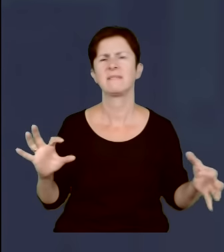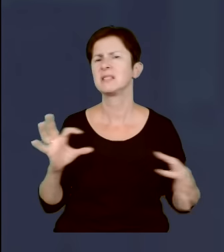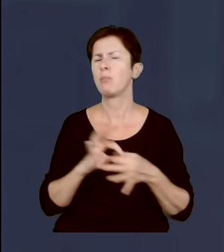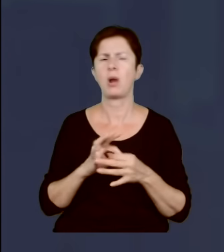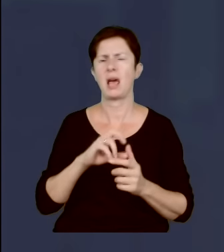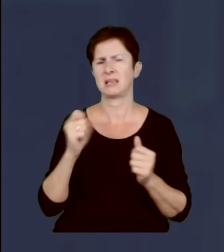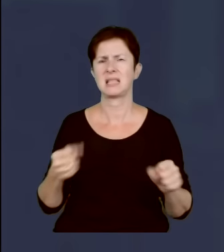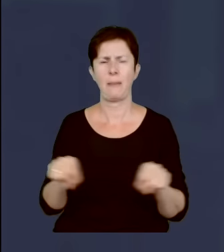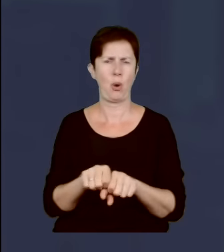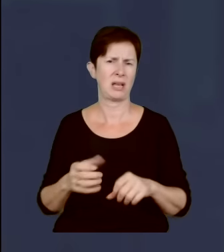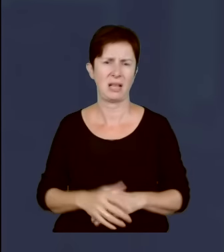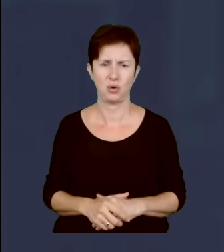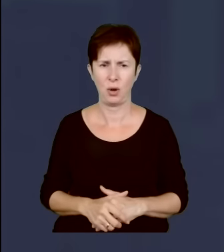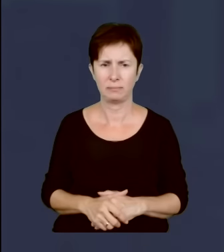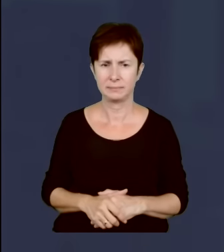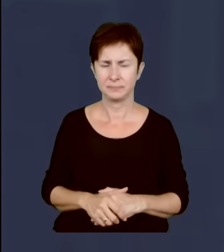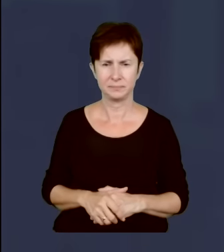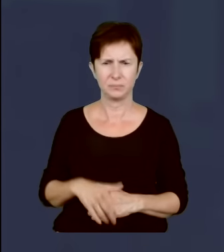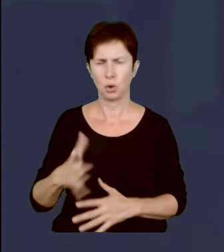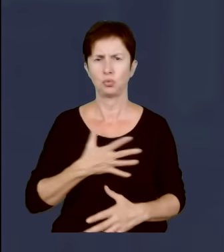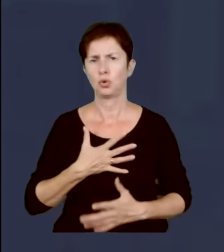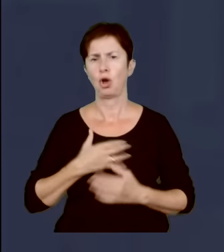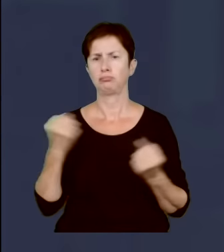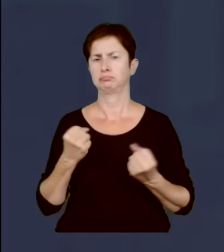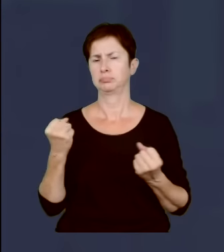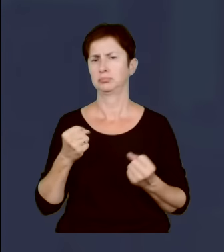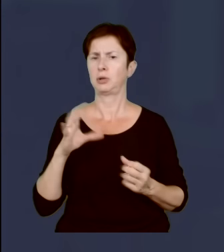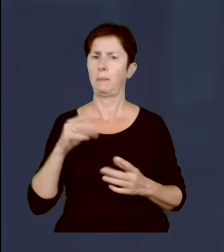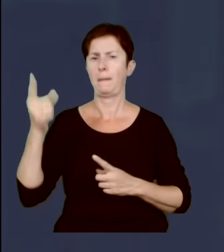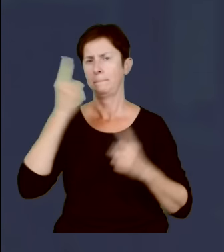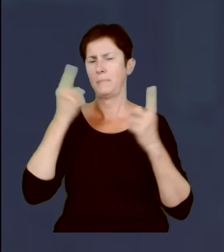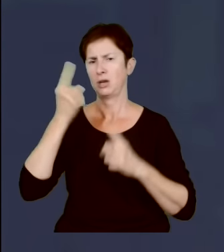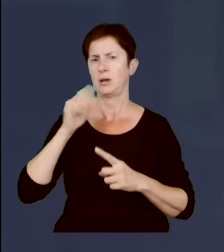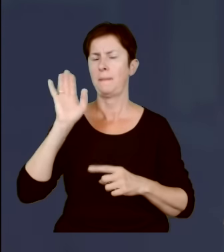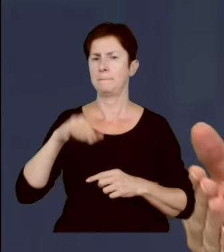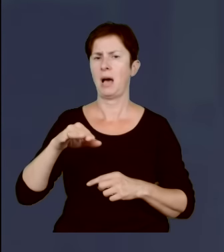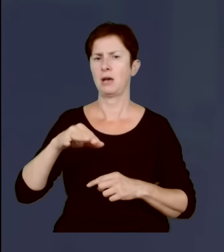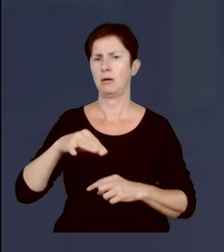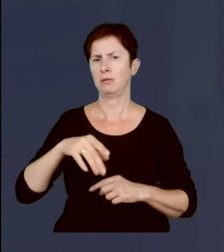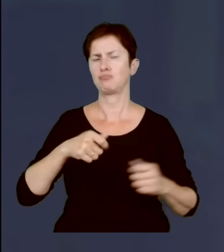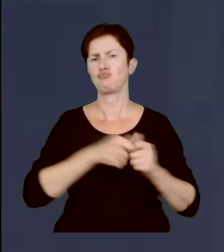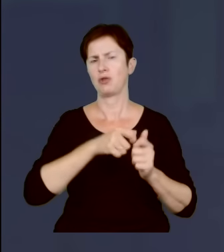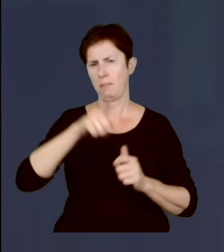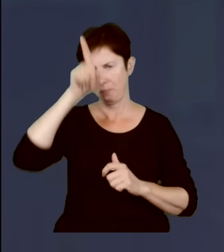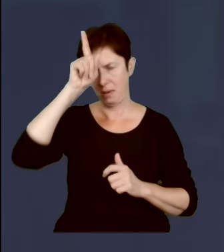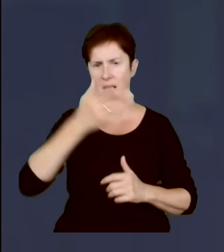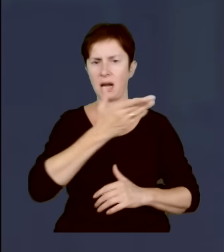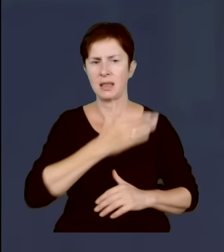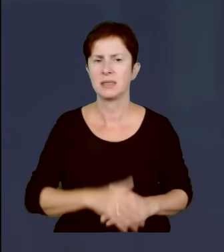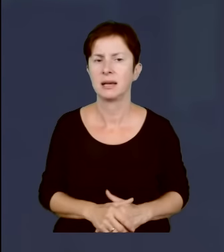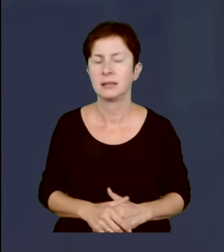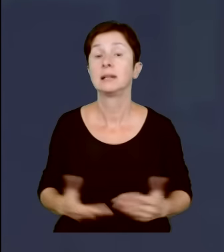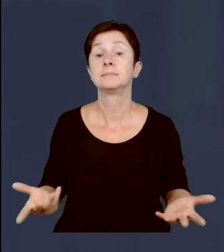demokracją, tylko oni czują się silni, bo uważają, że mają protektora w Berlinie. No ale ten protektor przyjechał